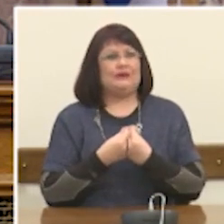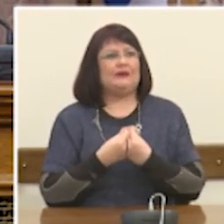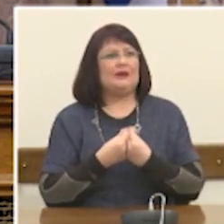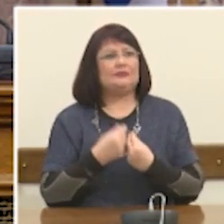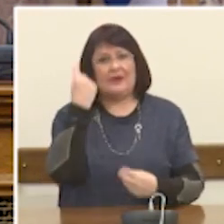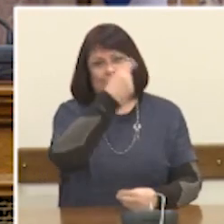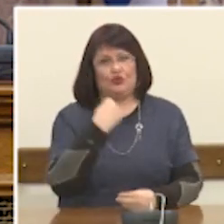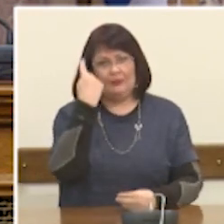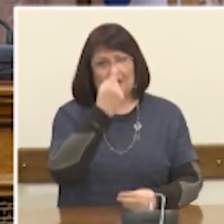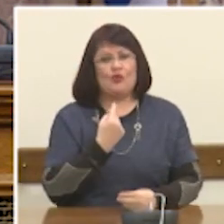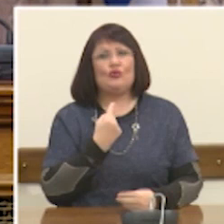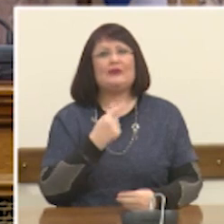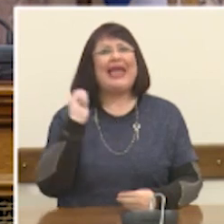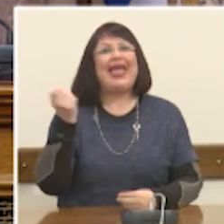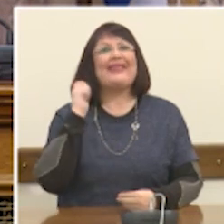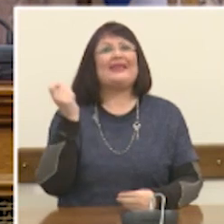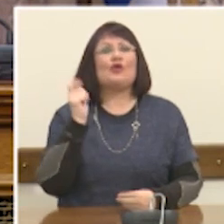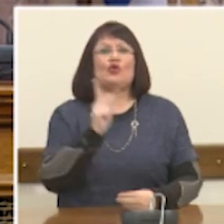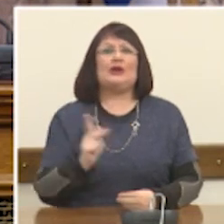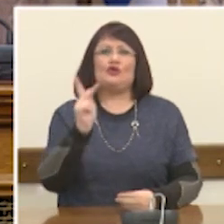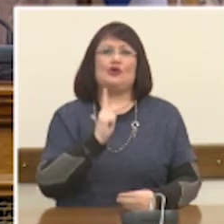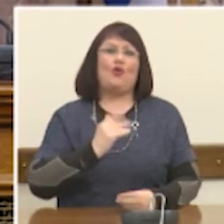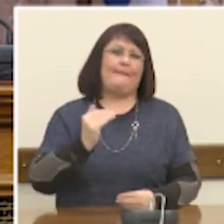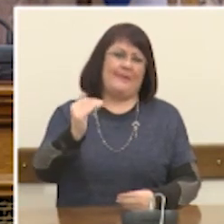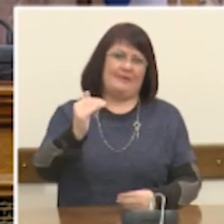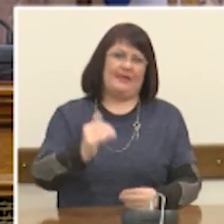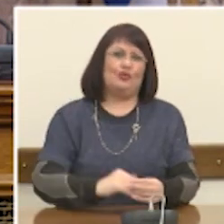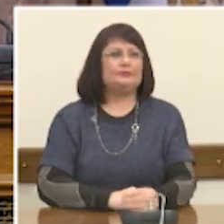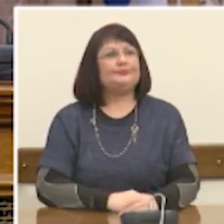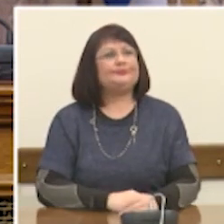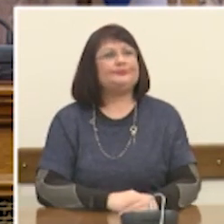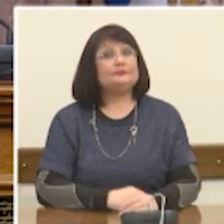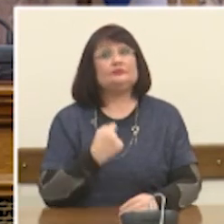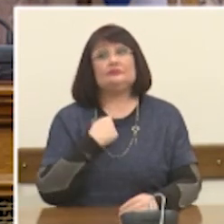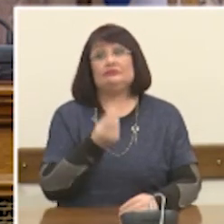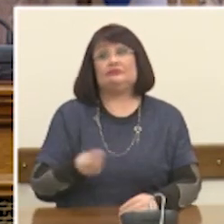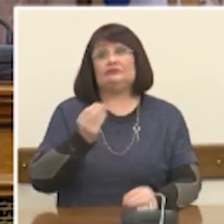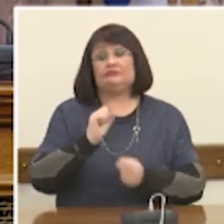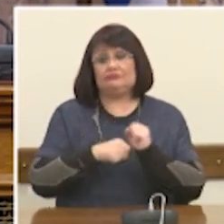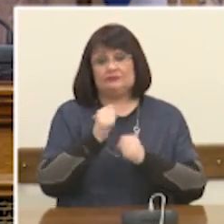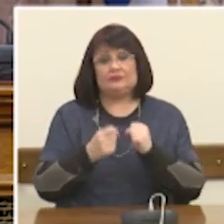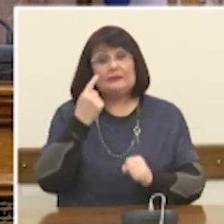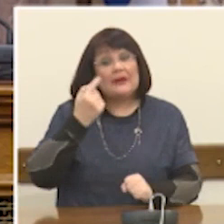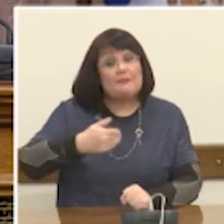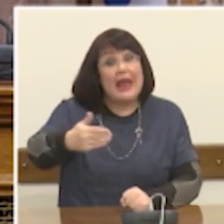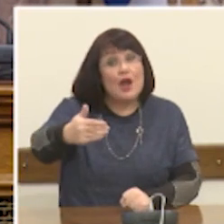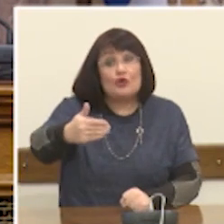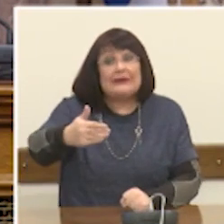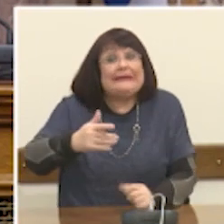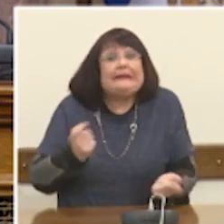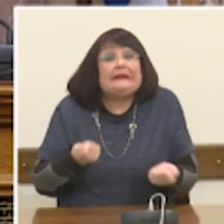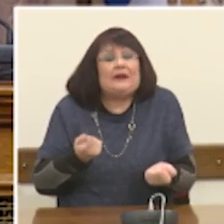αλλά και σε εθνικό, σε κοινωνικό επίπεδο. Όσο και αν προσπαθήσουμε να προβλέψουμε το μέλλον, η